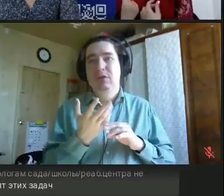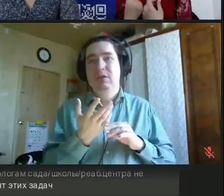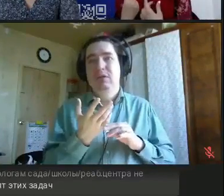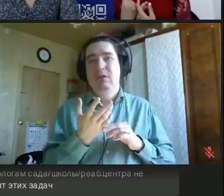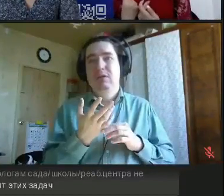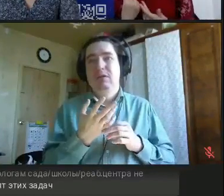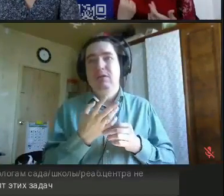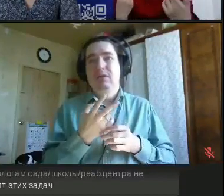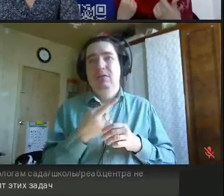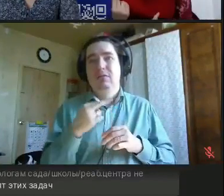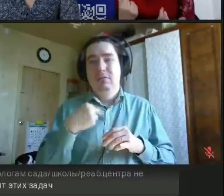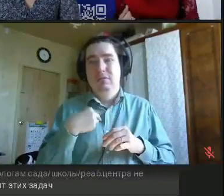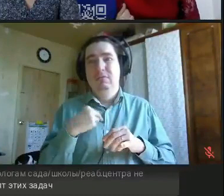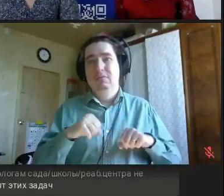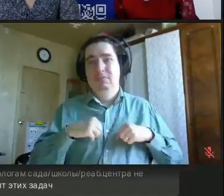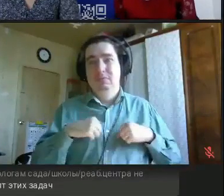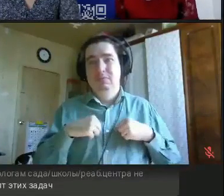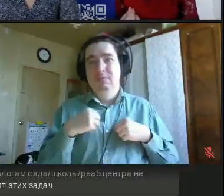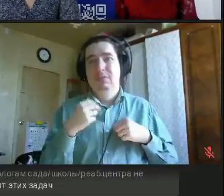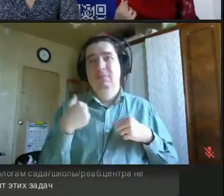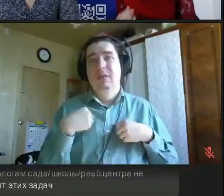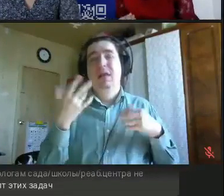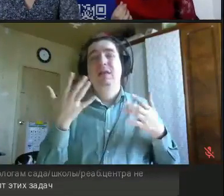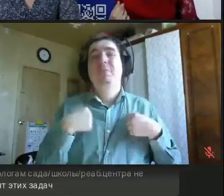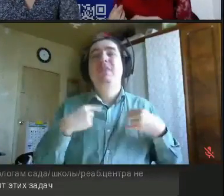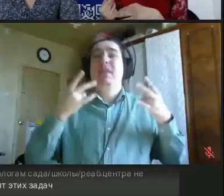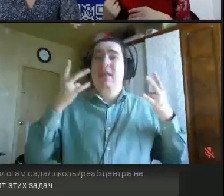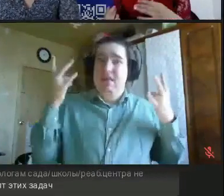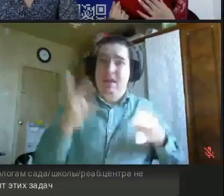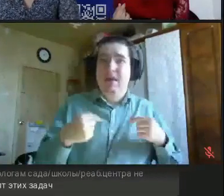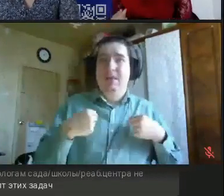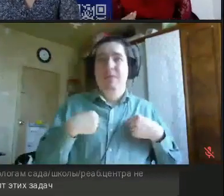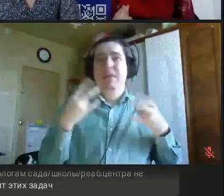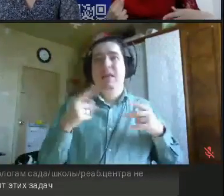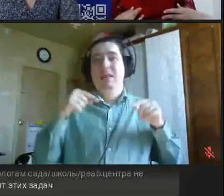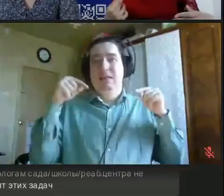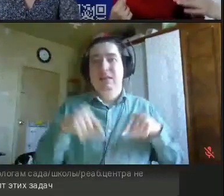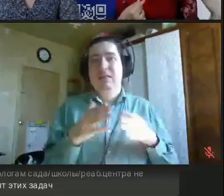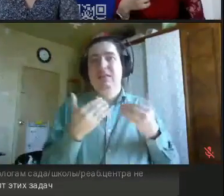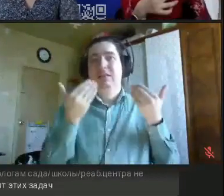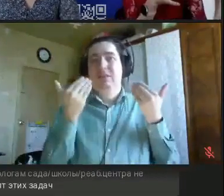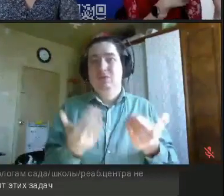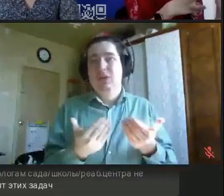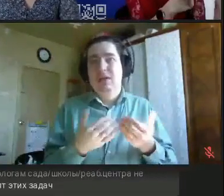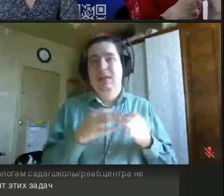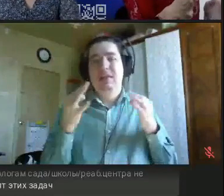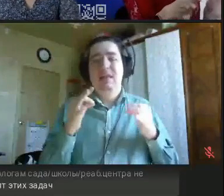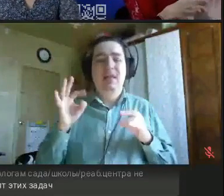чудо характера, если мне надо, то мне надо здесь и сейчас. Никаких там